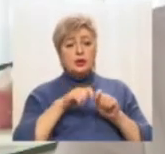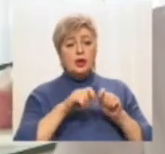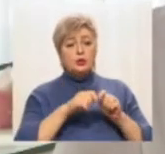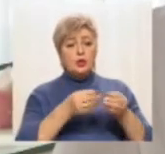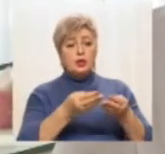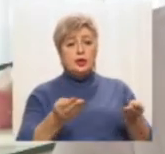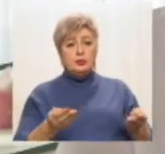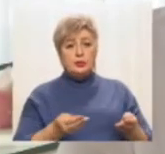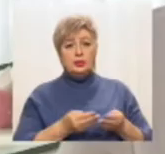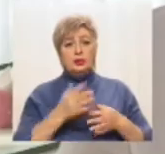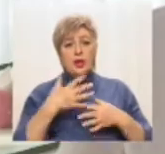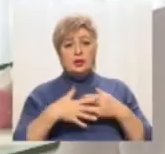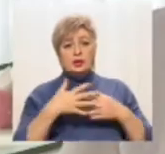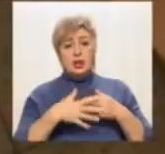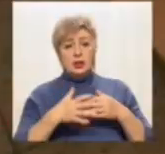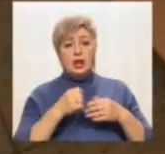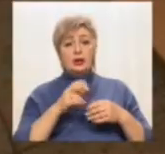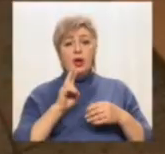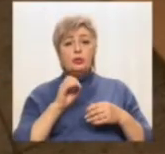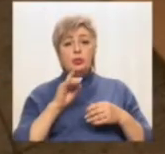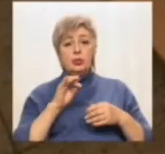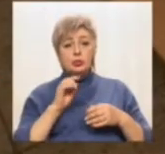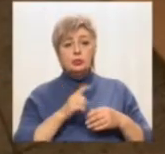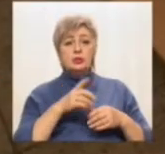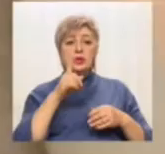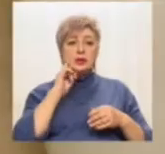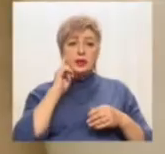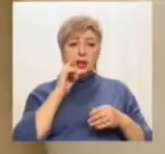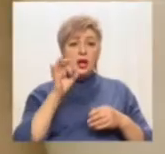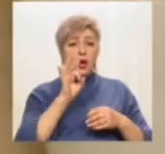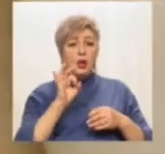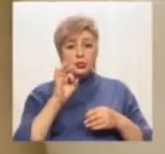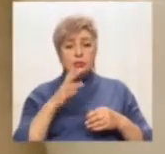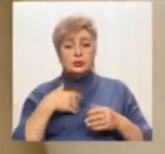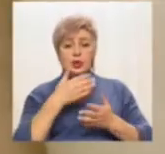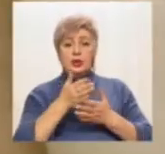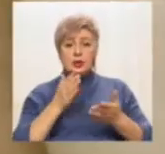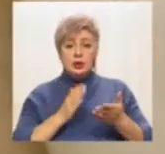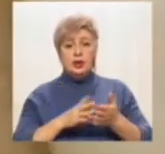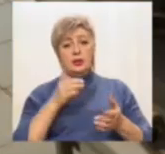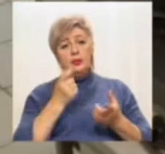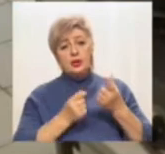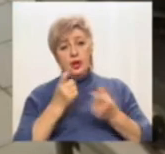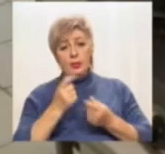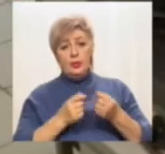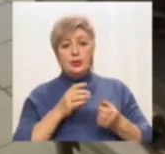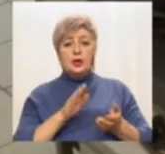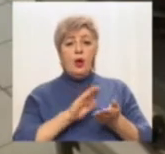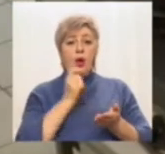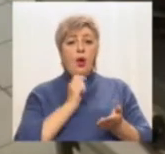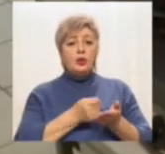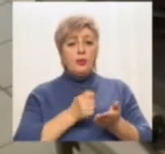кукурузки з зеленим горошком, відбівна курина, хлібушек і компотик. Організацією